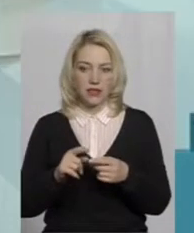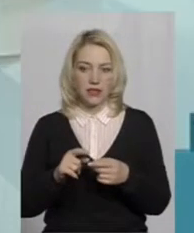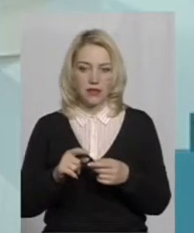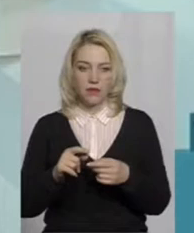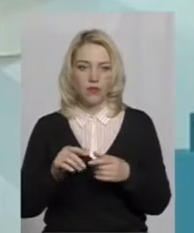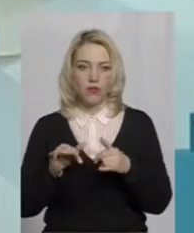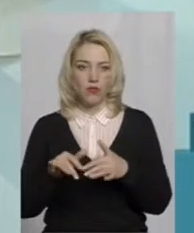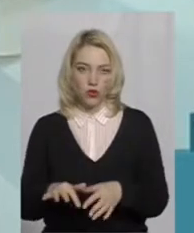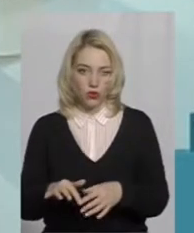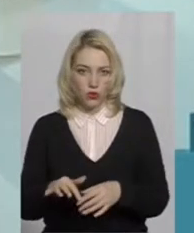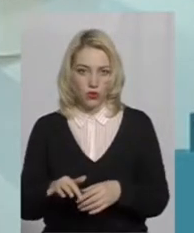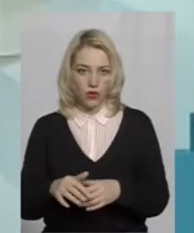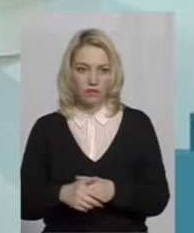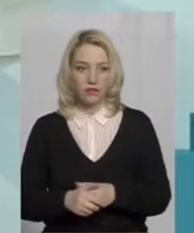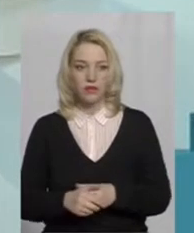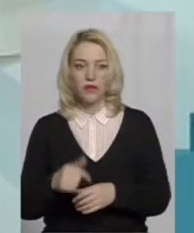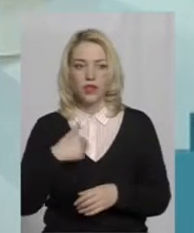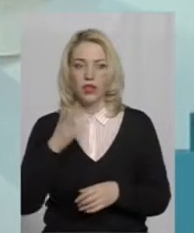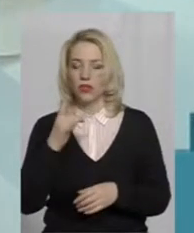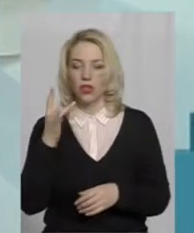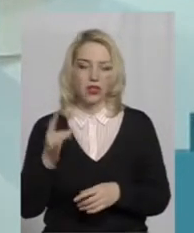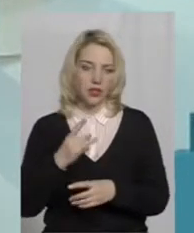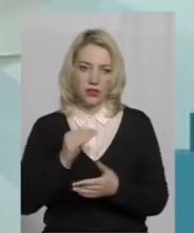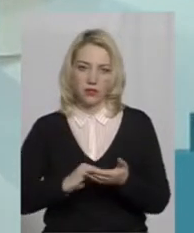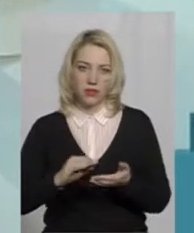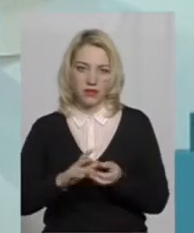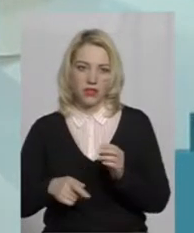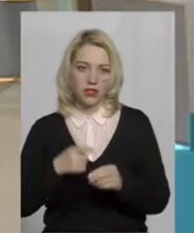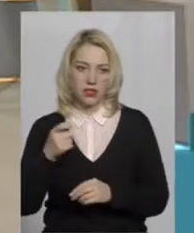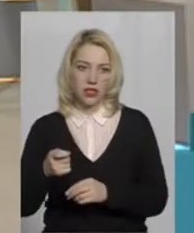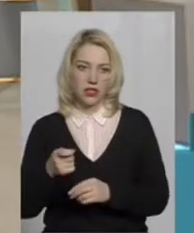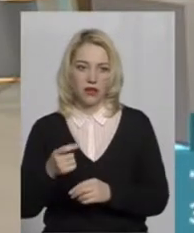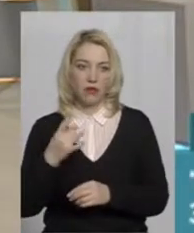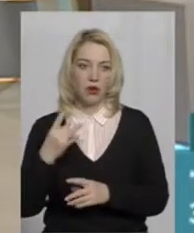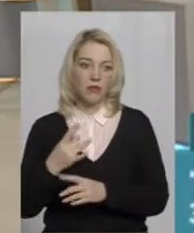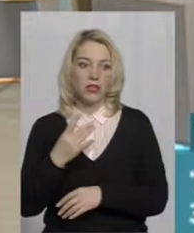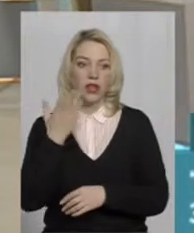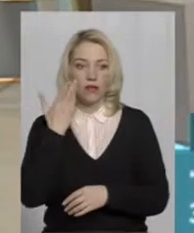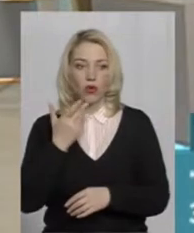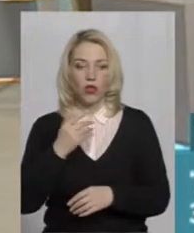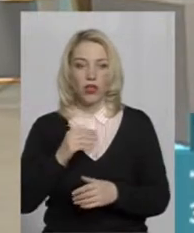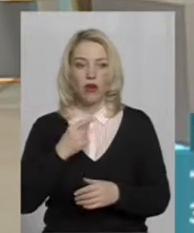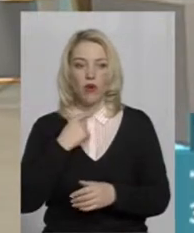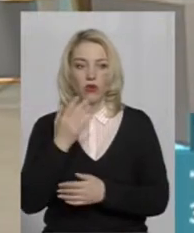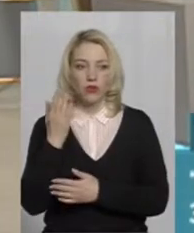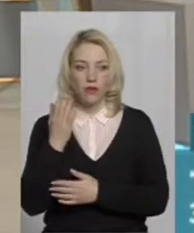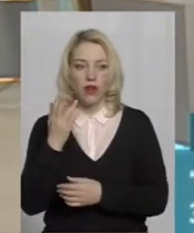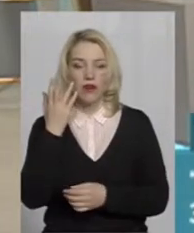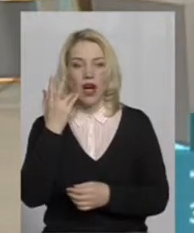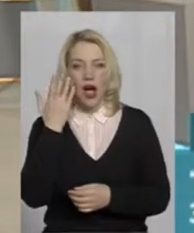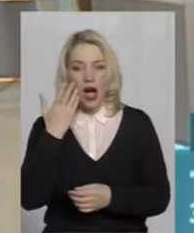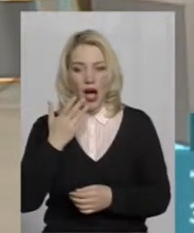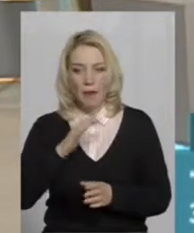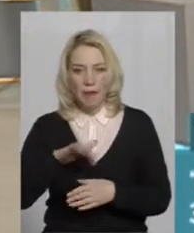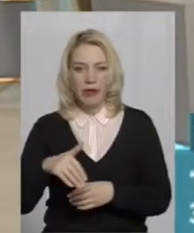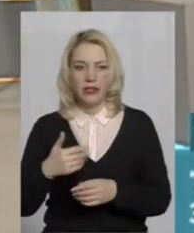тільки один раз писав заяву, як тільки перший раз голосував. Після того,